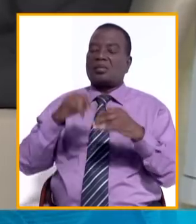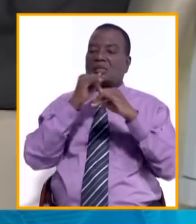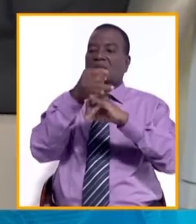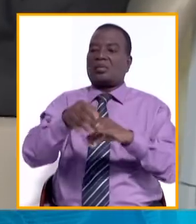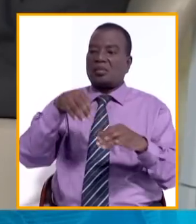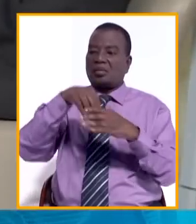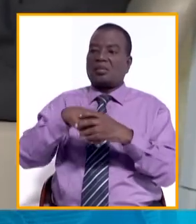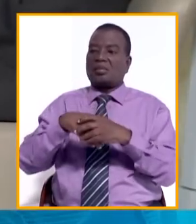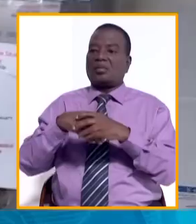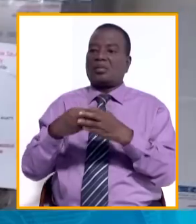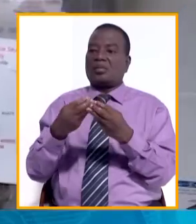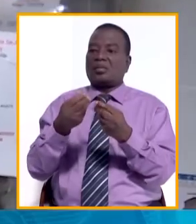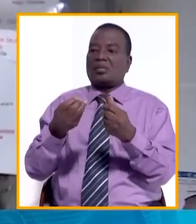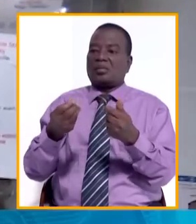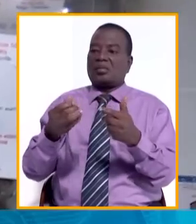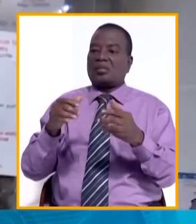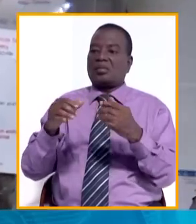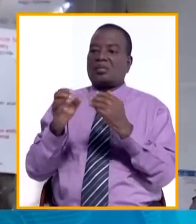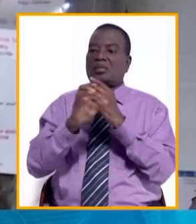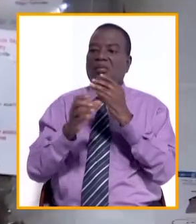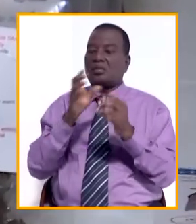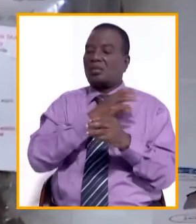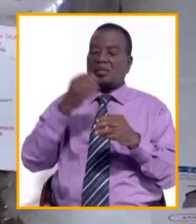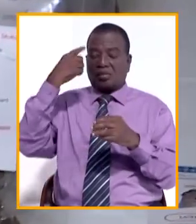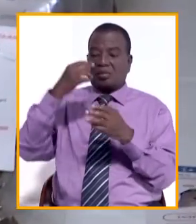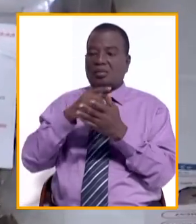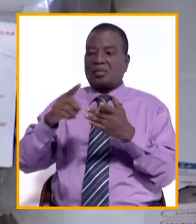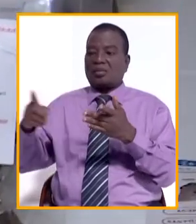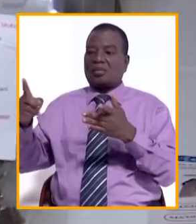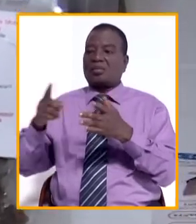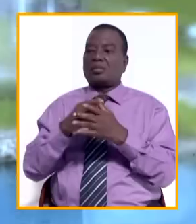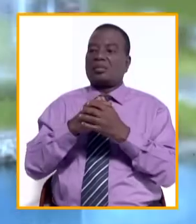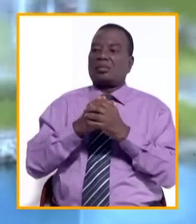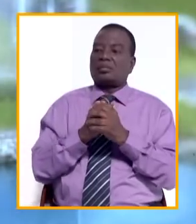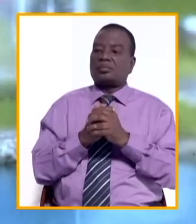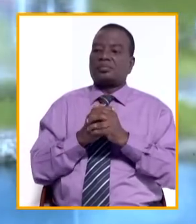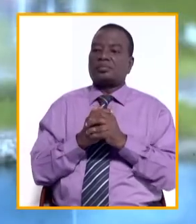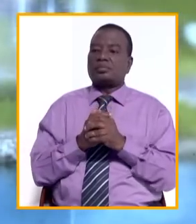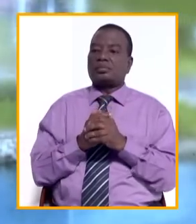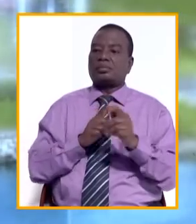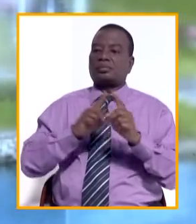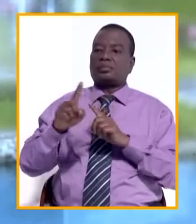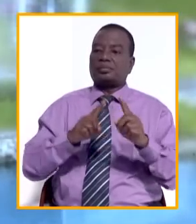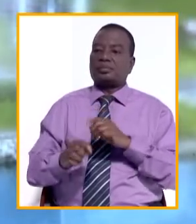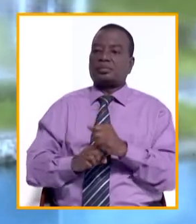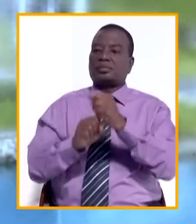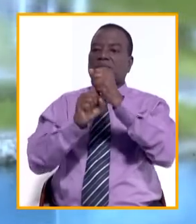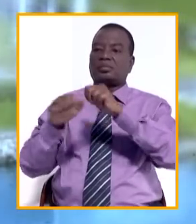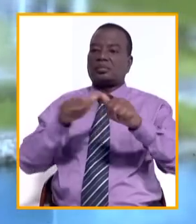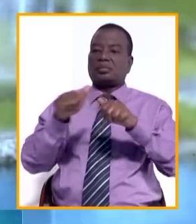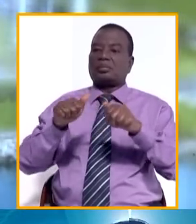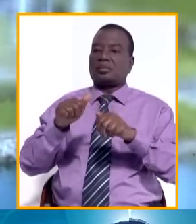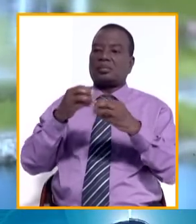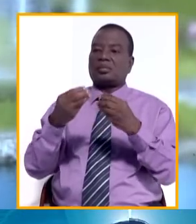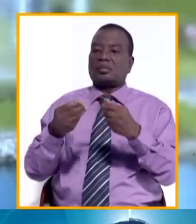dans les produits et sous-produits du cacao pour diversifier leurs revenus. Et parlons justement de soutien aux actions de